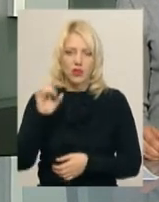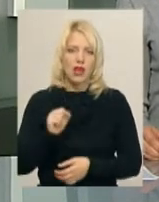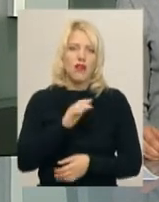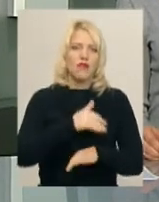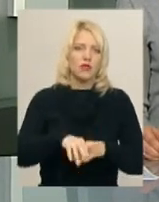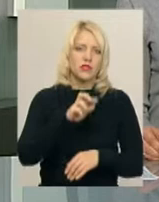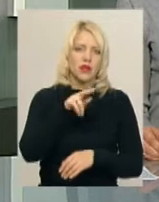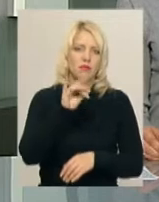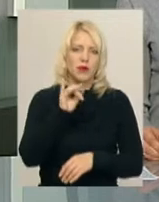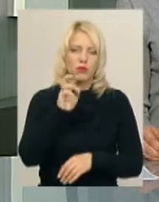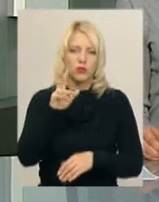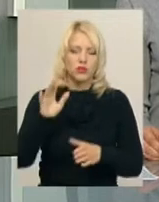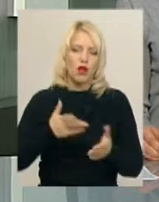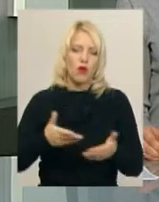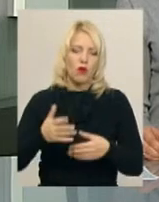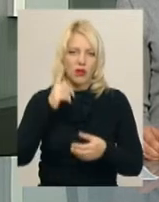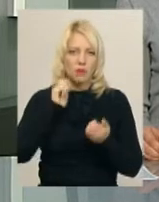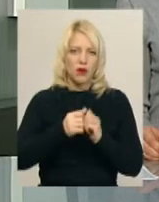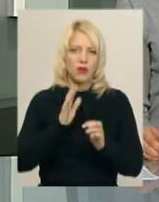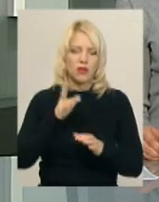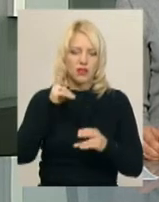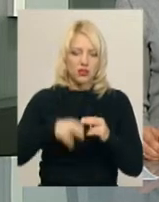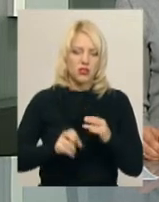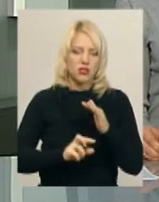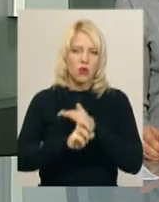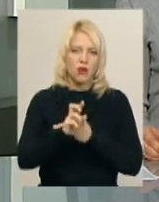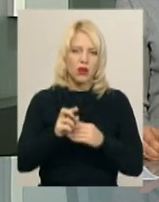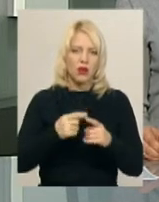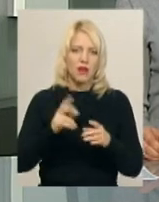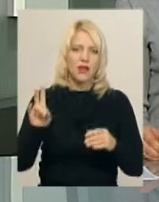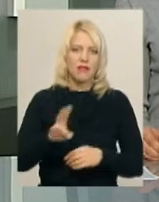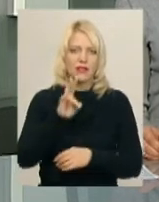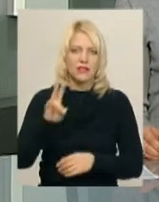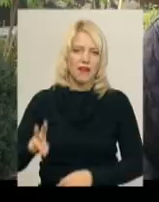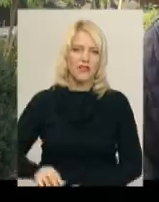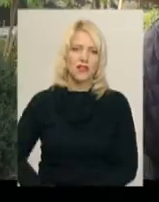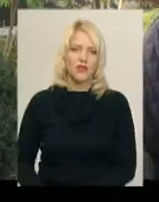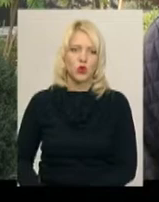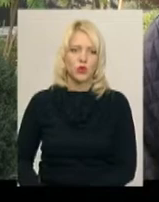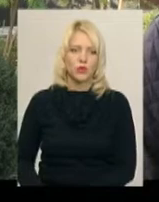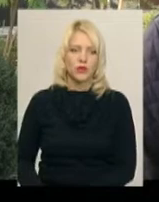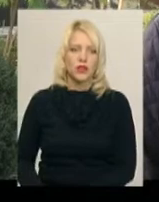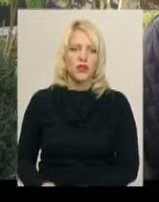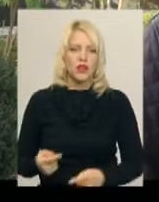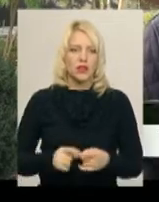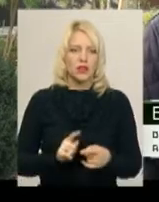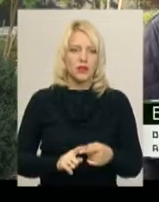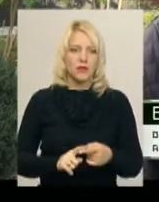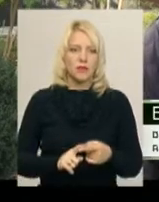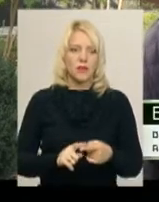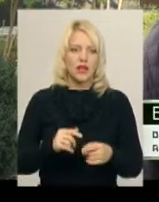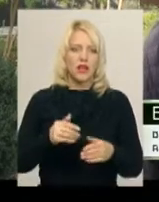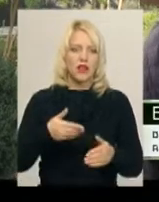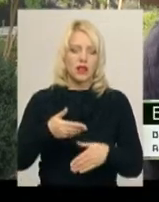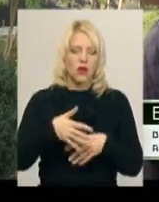Закінчується хода пам'яті у храмі Христа царя Всесвіту на проспекті Миру, 55. Хода у нас ще незмінна, вона вже